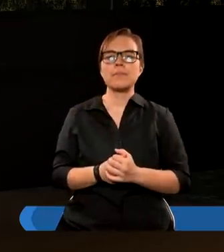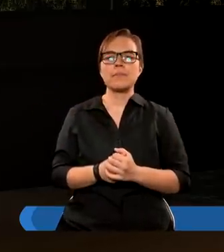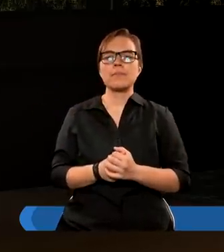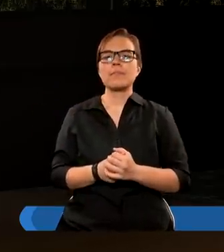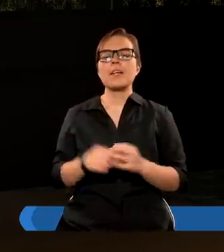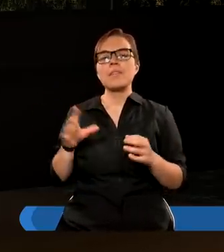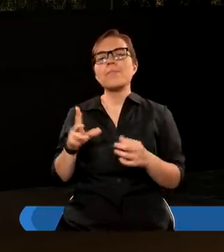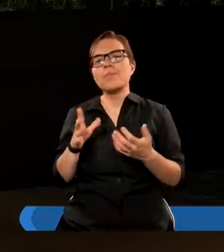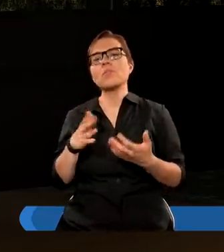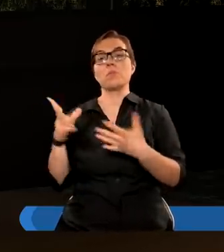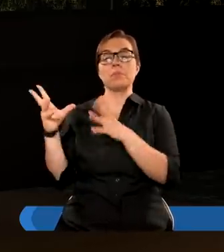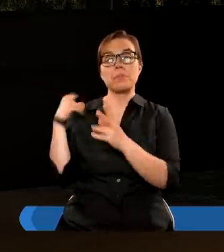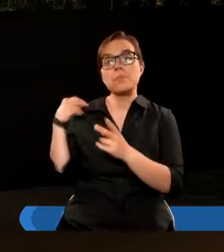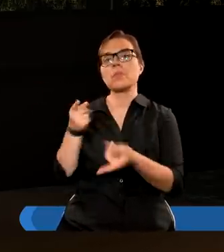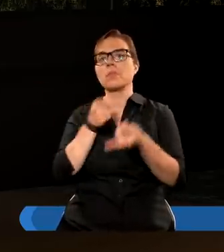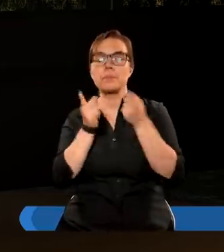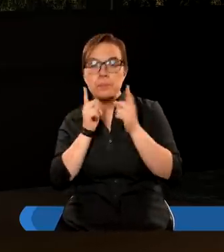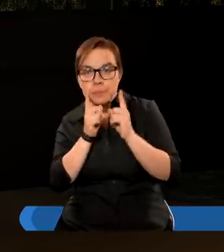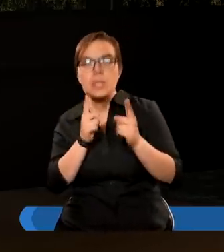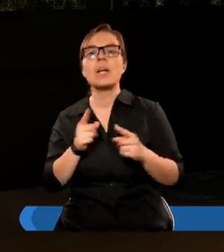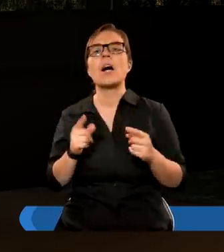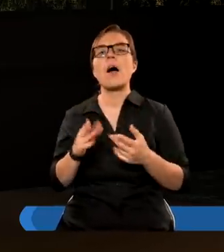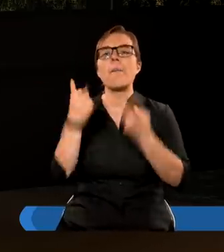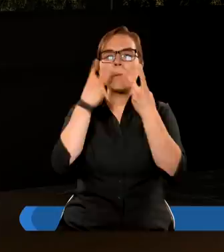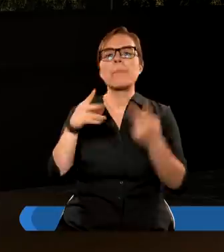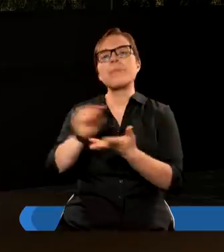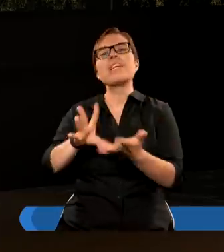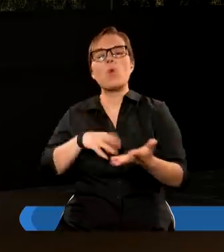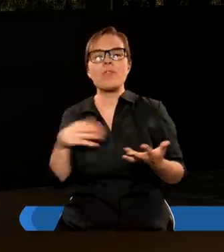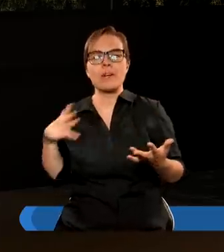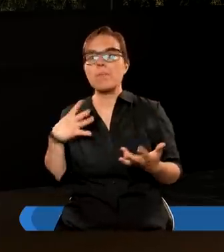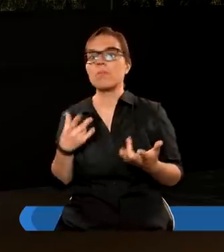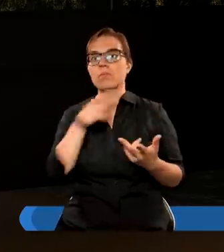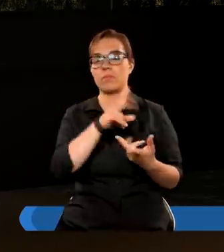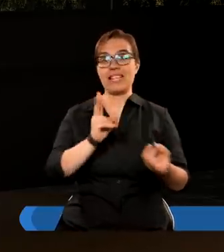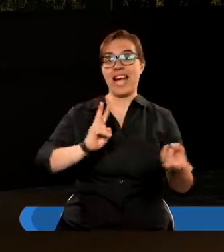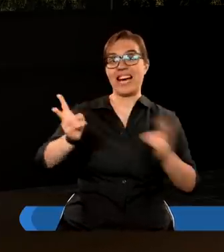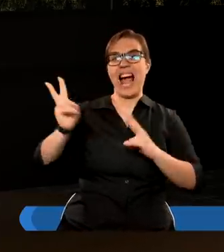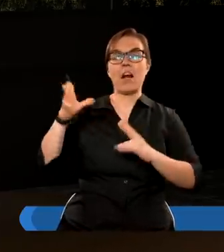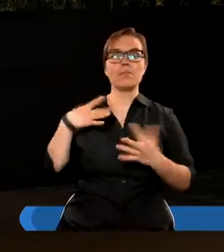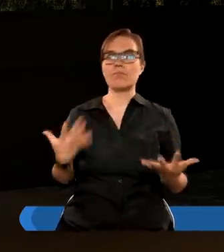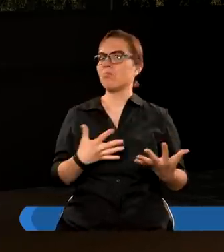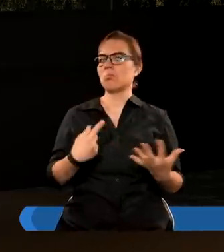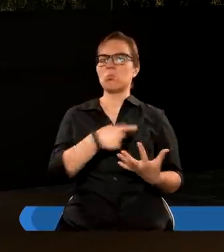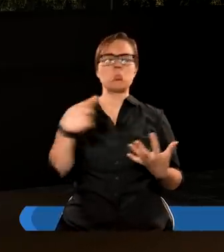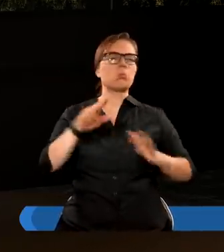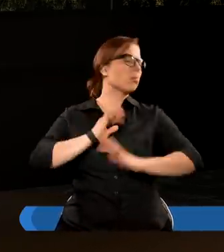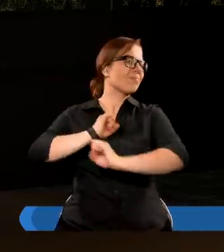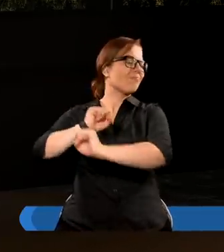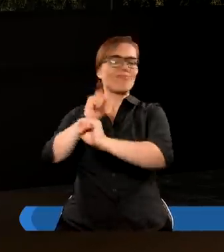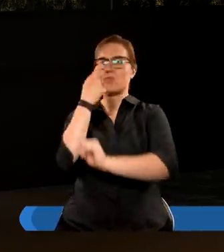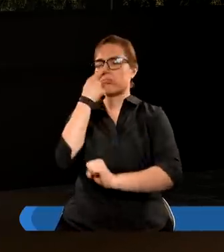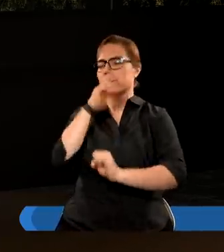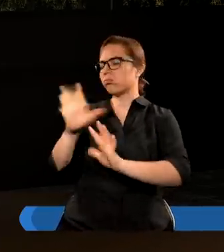w wyniku tego, jak potoczyła się rozmowa, czytałam z nią Biblię. Jej reakcja była negatywna. Ona nie chciała słuchać